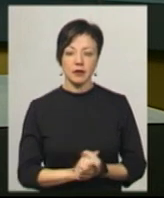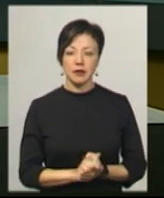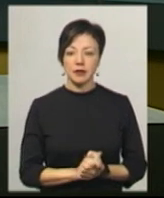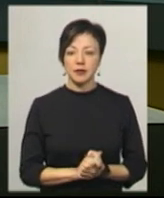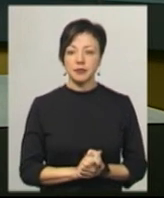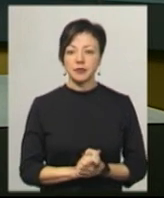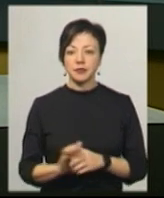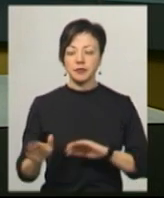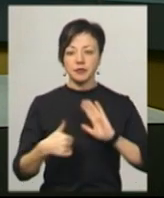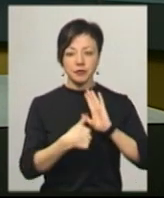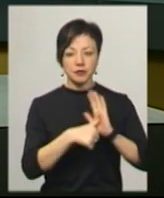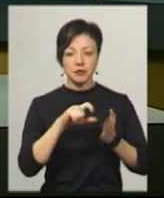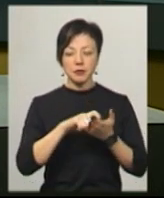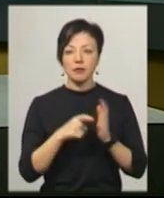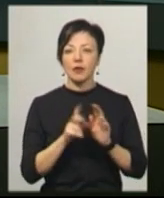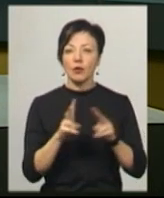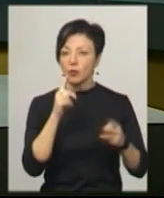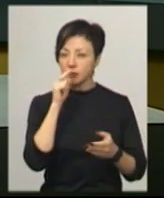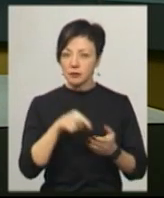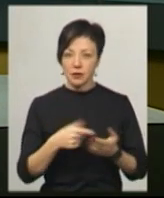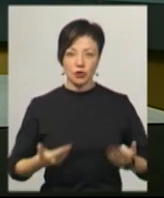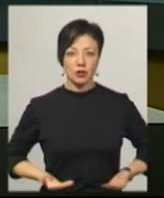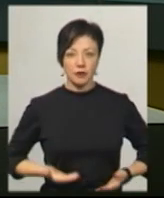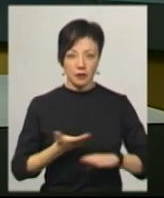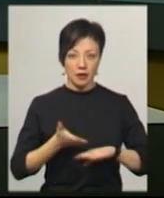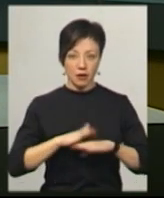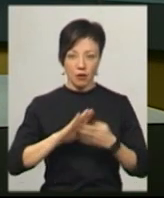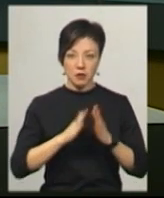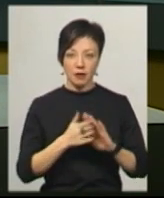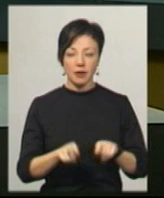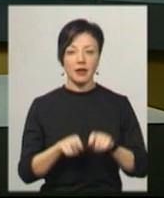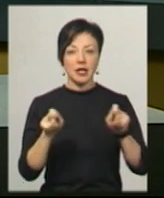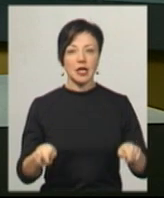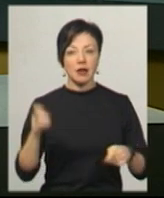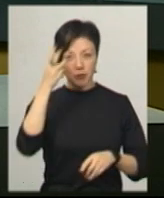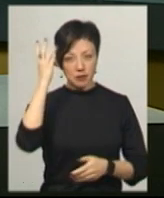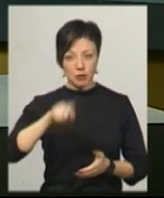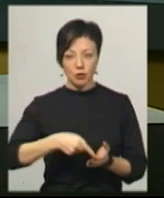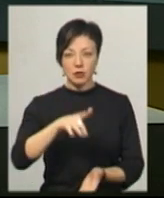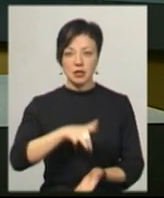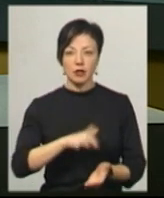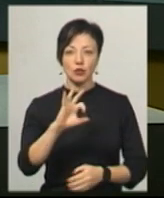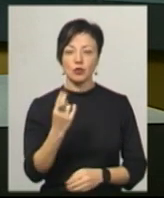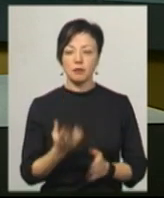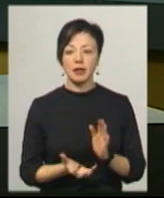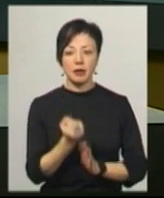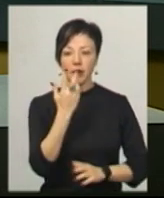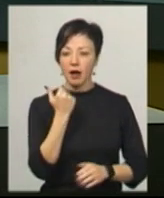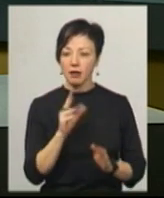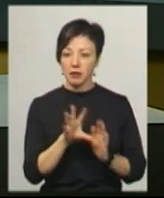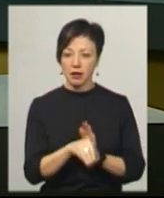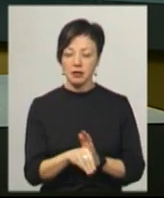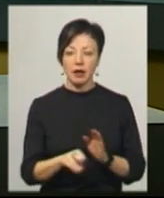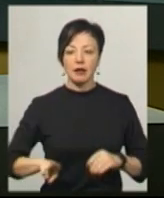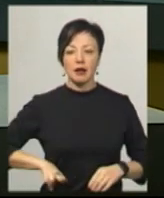Шість кімнат для тих, хто опинився у скрутних життєвих обставинах, відкрили у Хмельницькому міському центрі соціальної підтримки та адаптації.